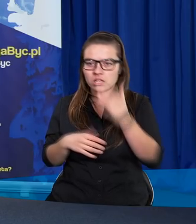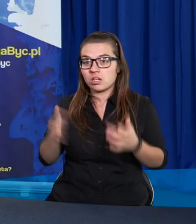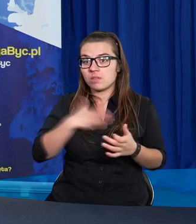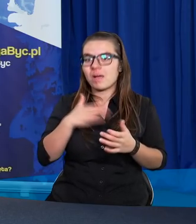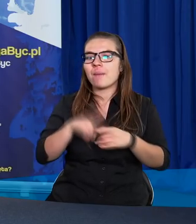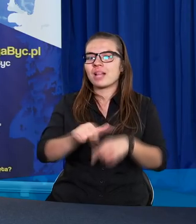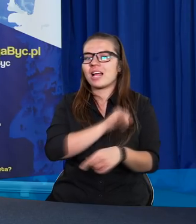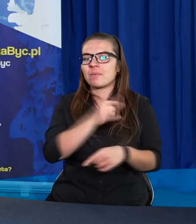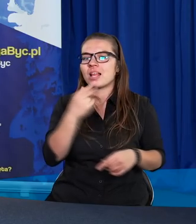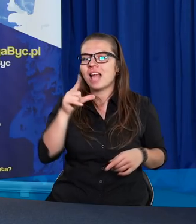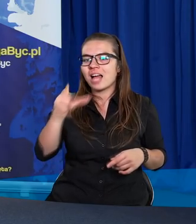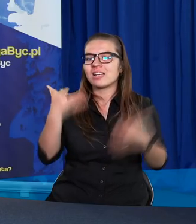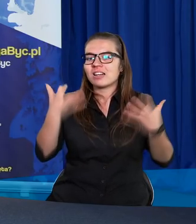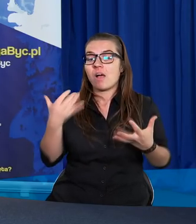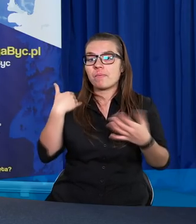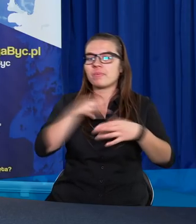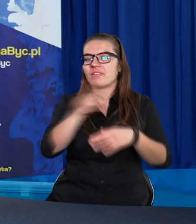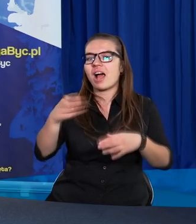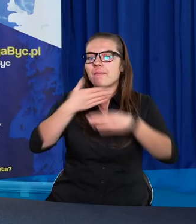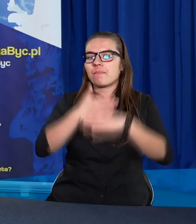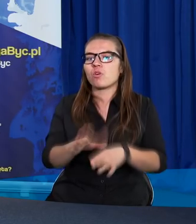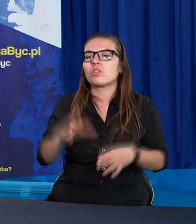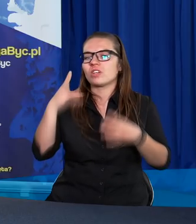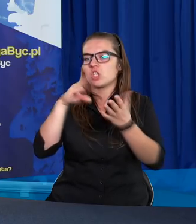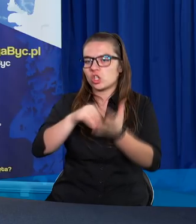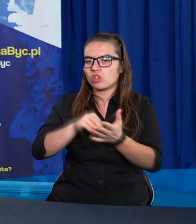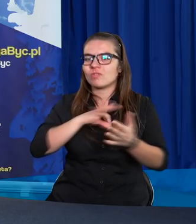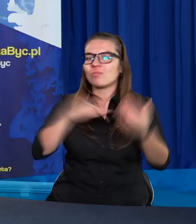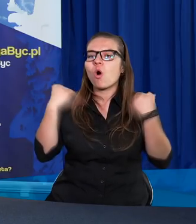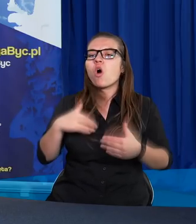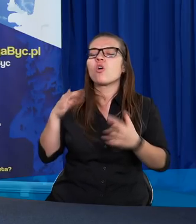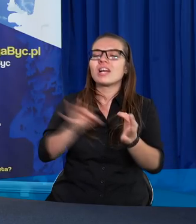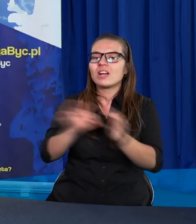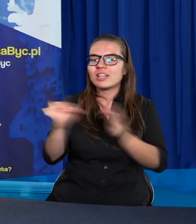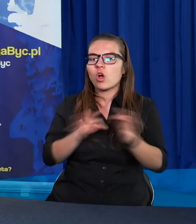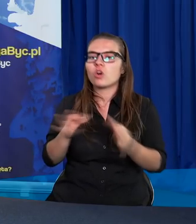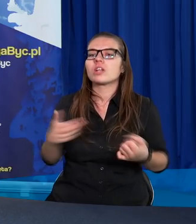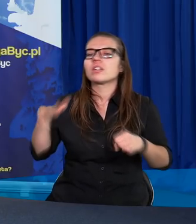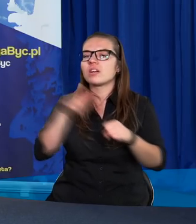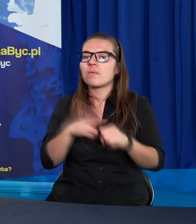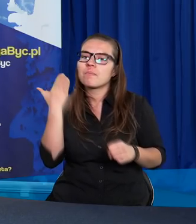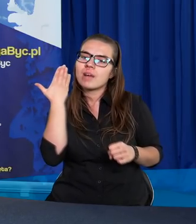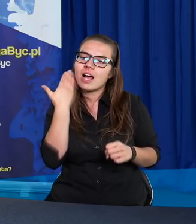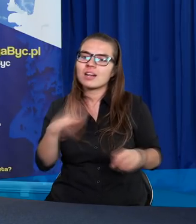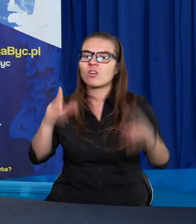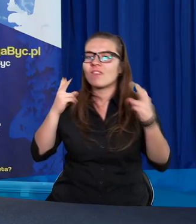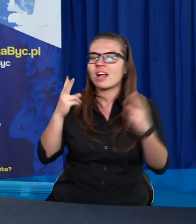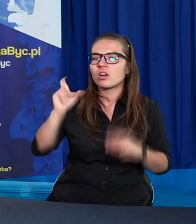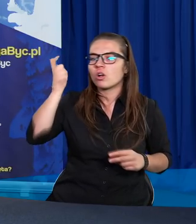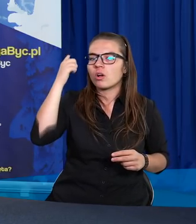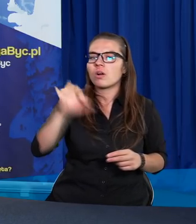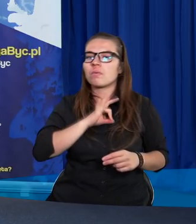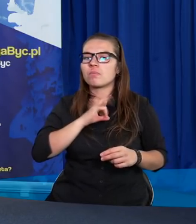Mam na imię Daniel i chciałbym się z wami podzielić moim doświadczeniem, moją historią, w której bardzo ważną rolę